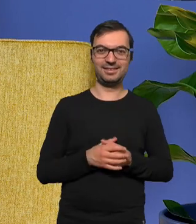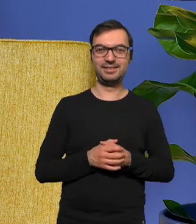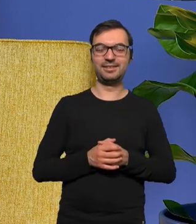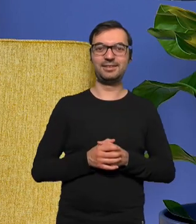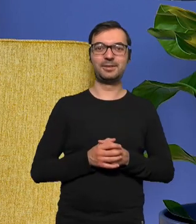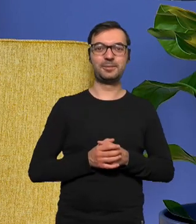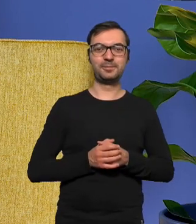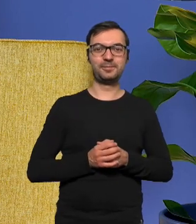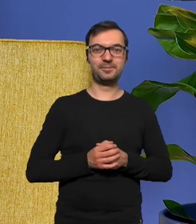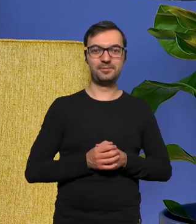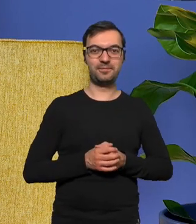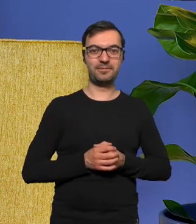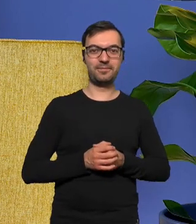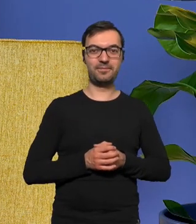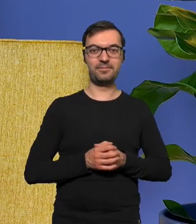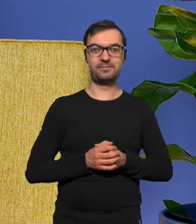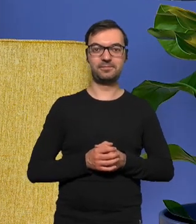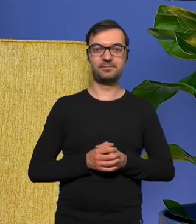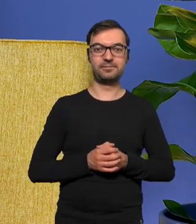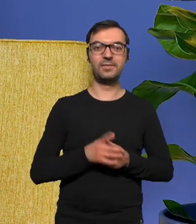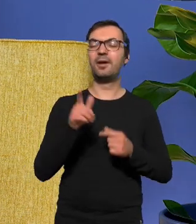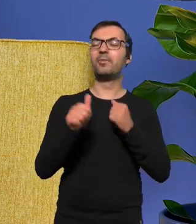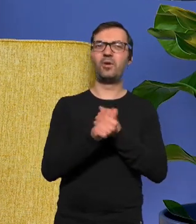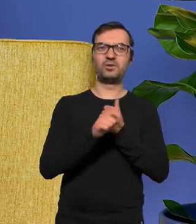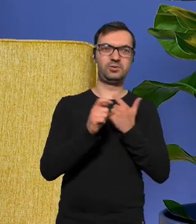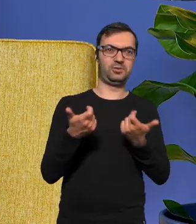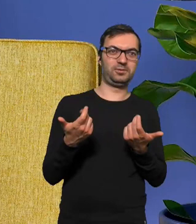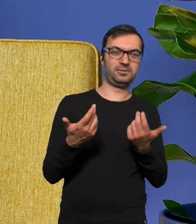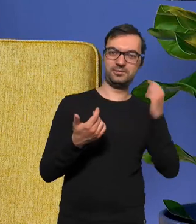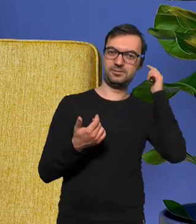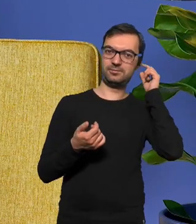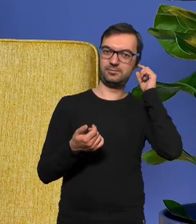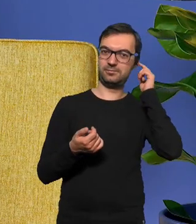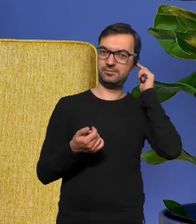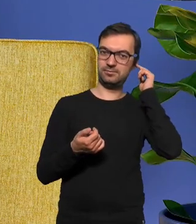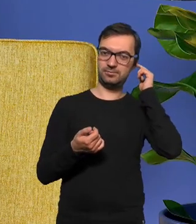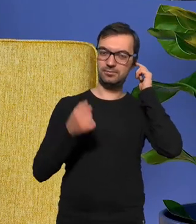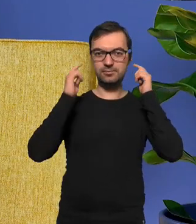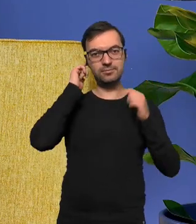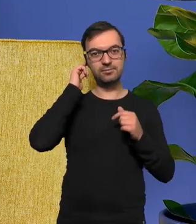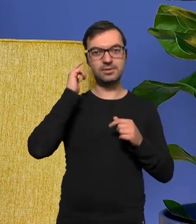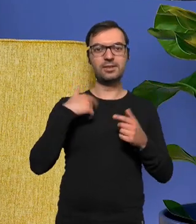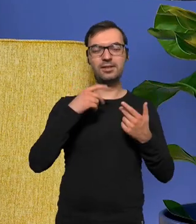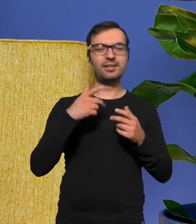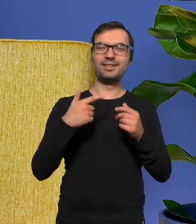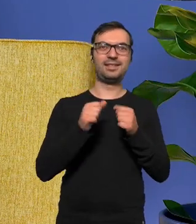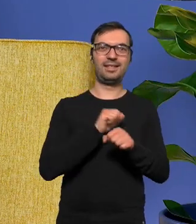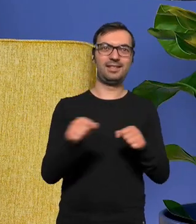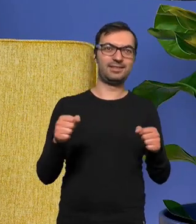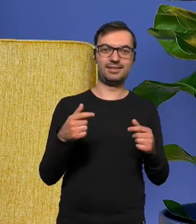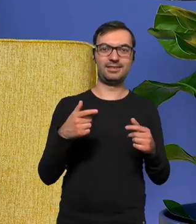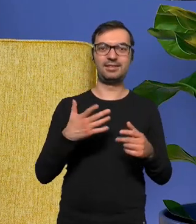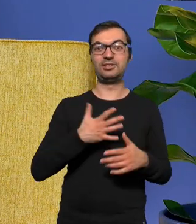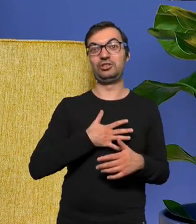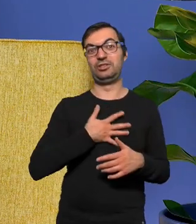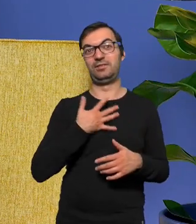dzielimy się bo chodzi ci o to że po prostu przedstawiamy to nie to nie jest takie takie